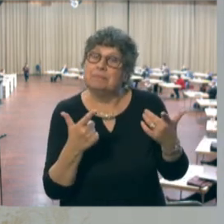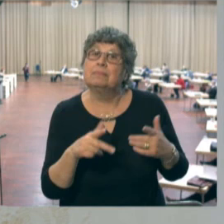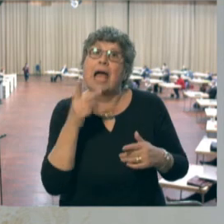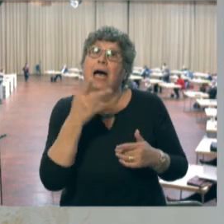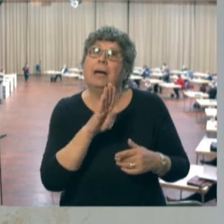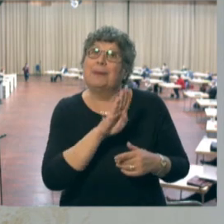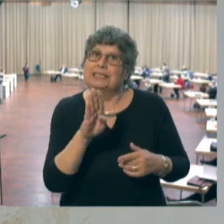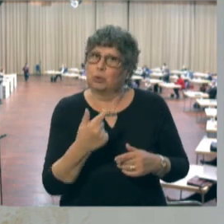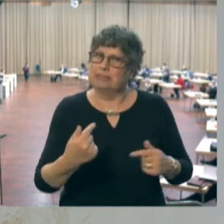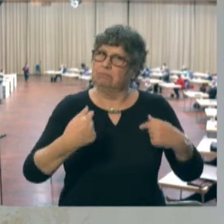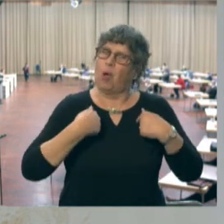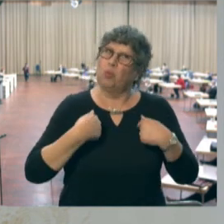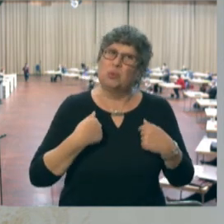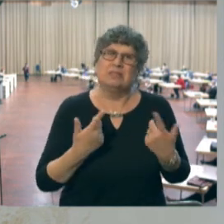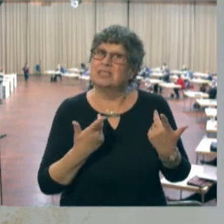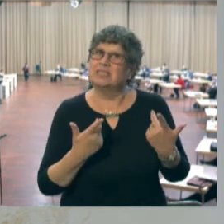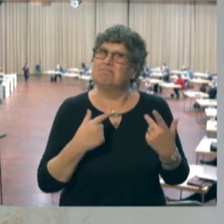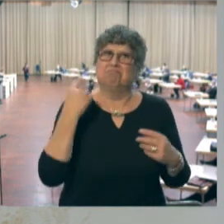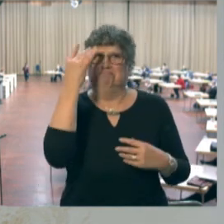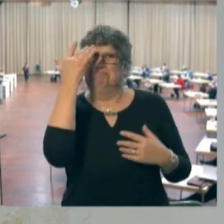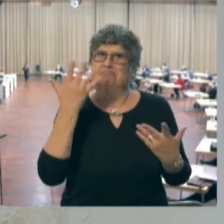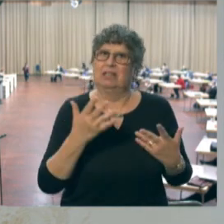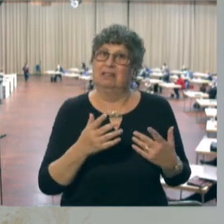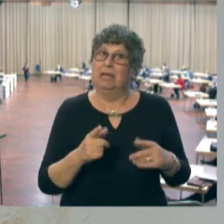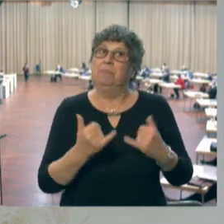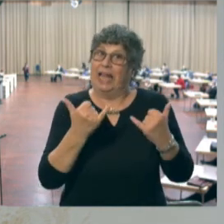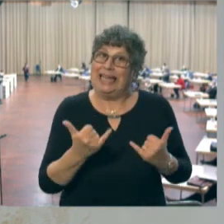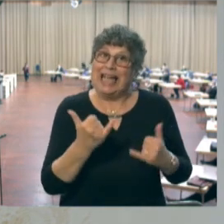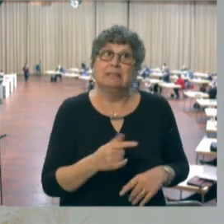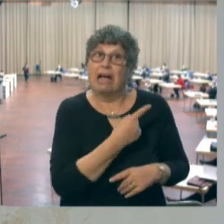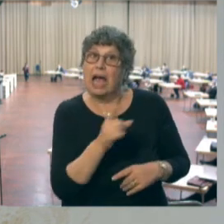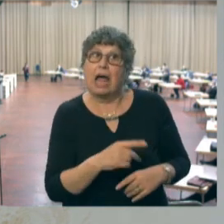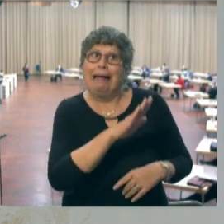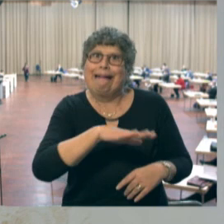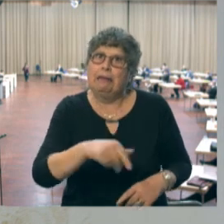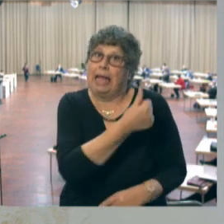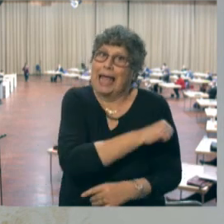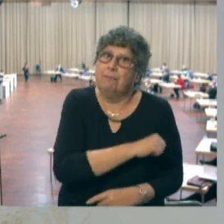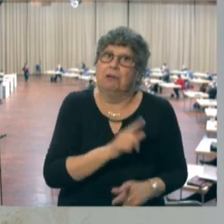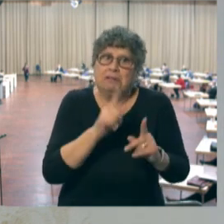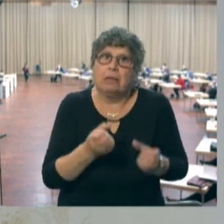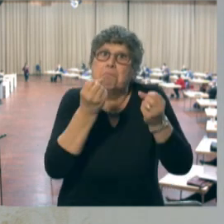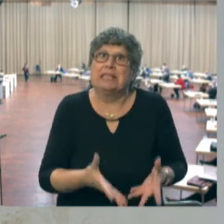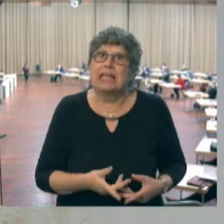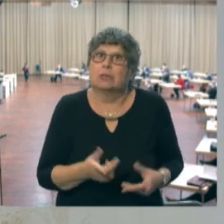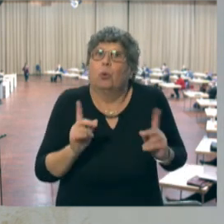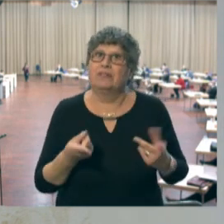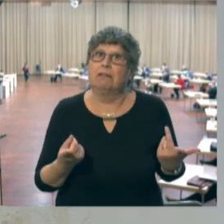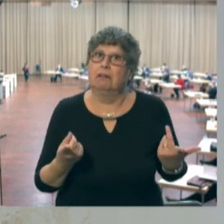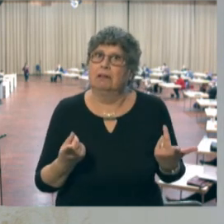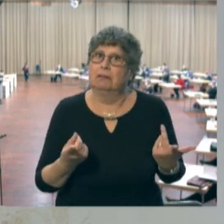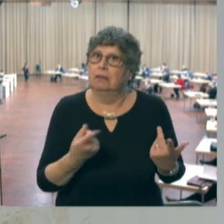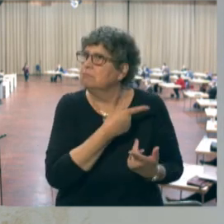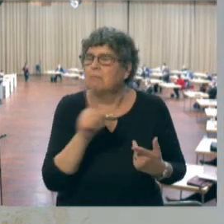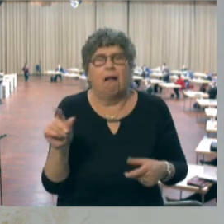der auch uns natürlich umtreibt. Jetzt impfen wir alle Kinder und dann passiert was. Das wollen wir uns doch alle gar nicht